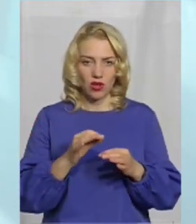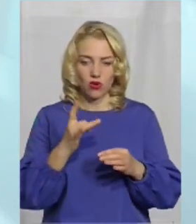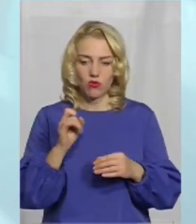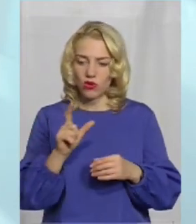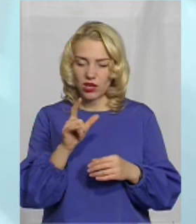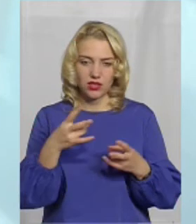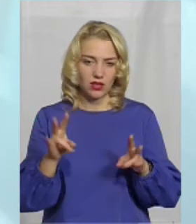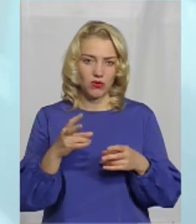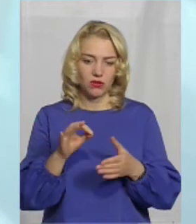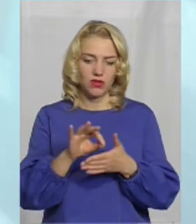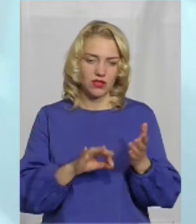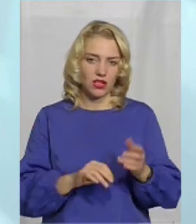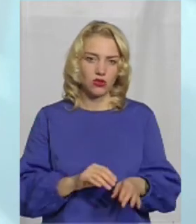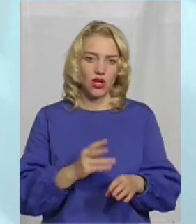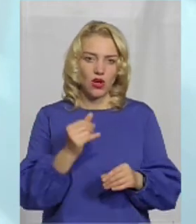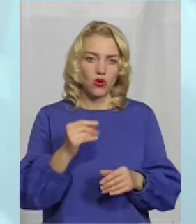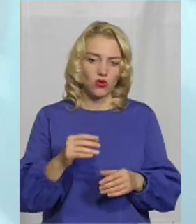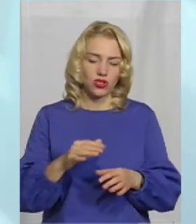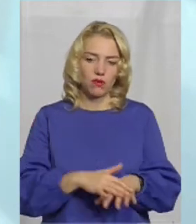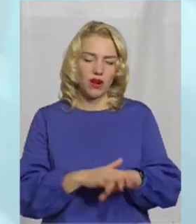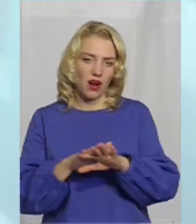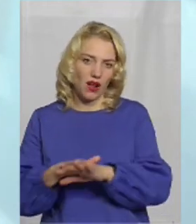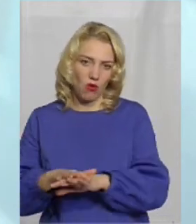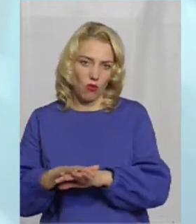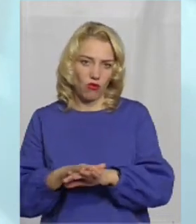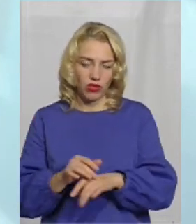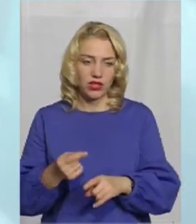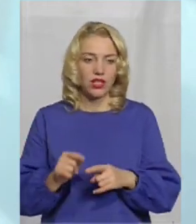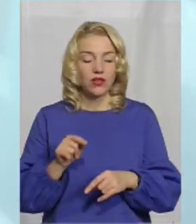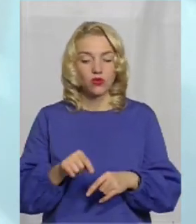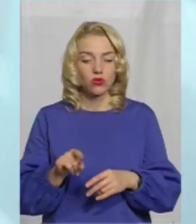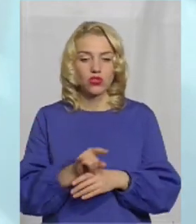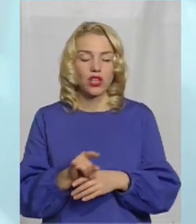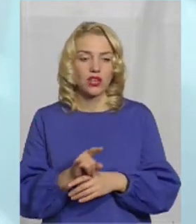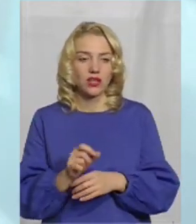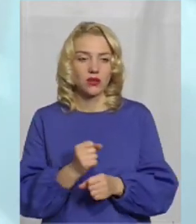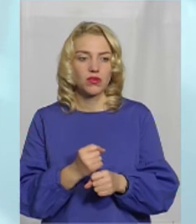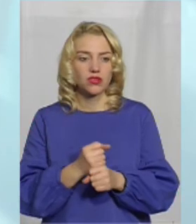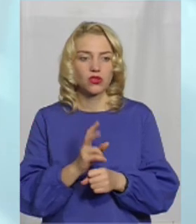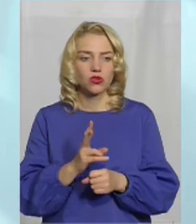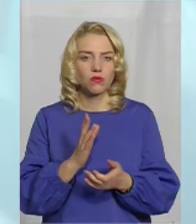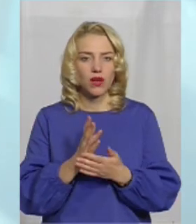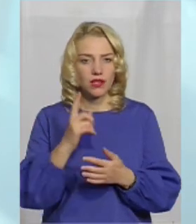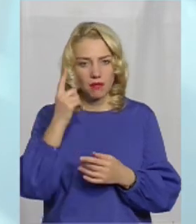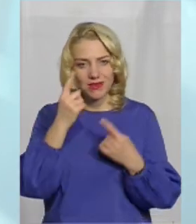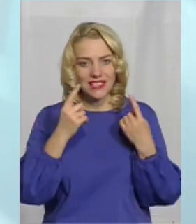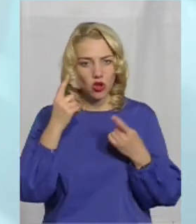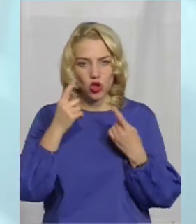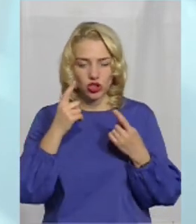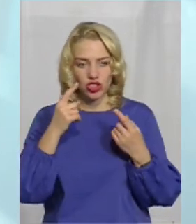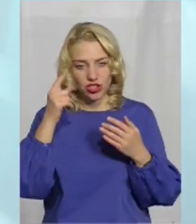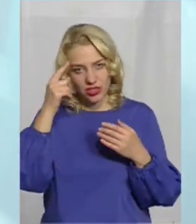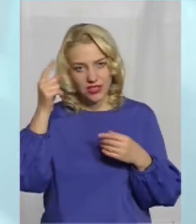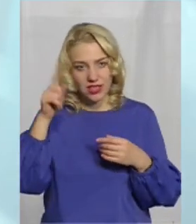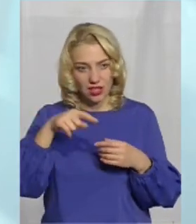одразу бігти і перераховувати кошти. Тут якраз от шахраї працюють, які мають такі певні психологічні знання.